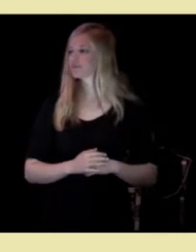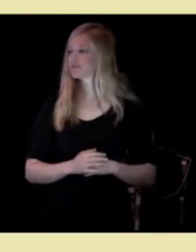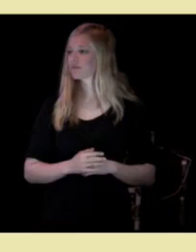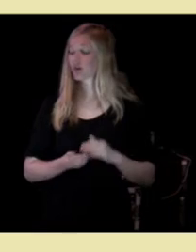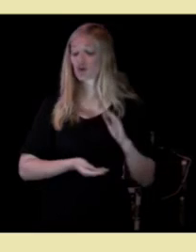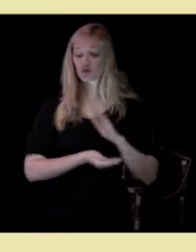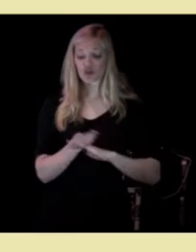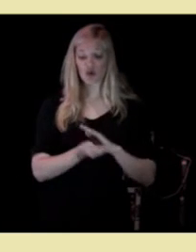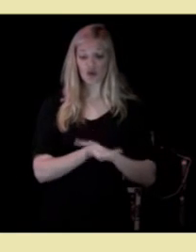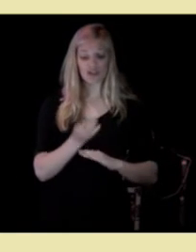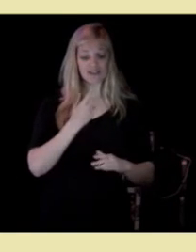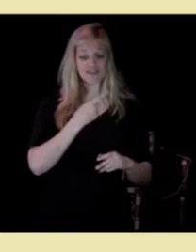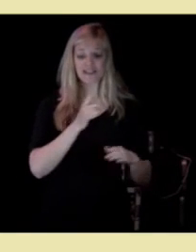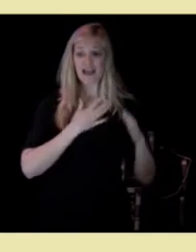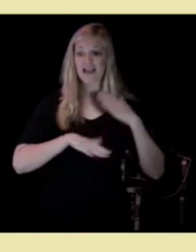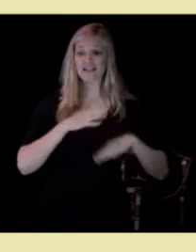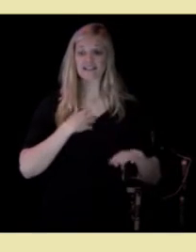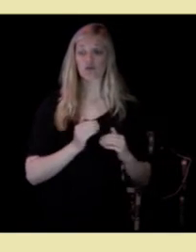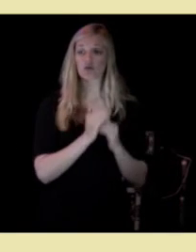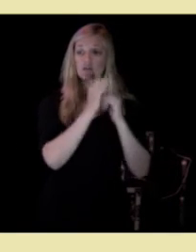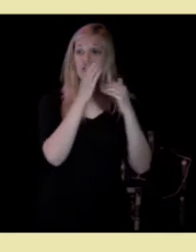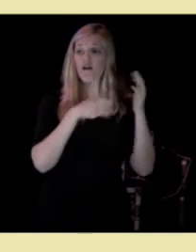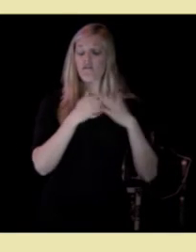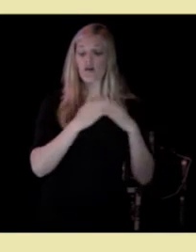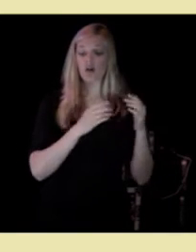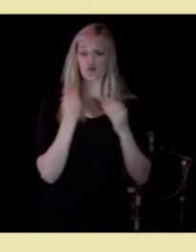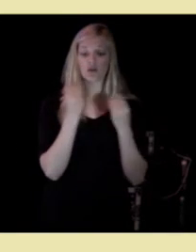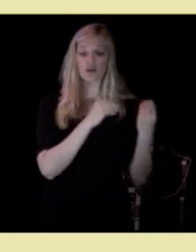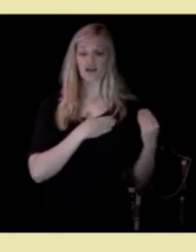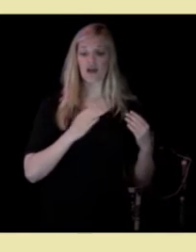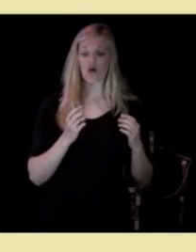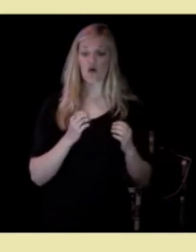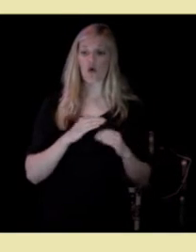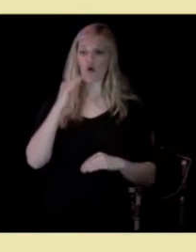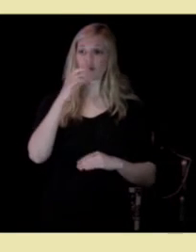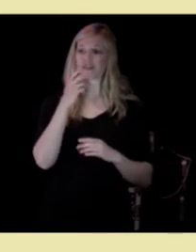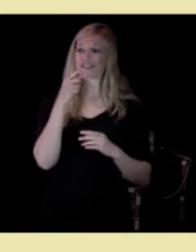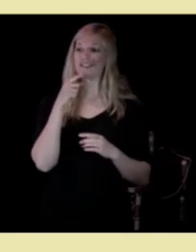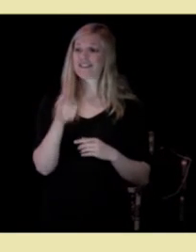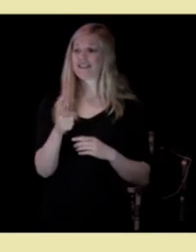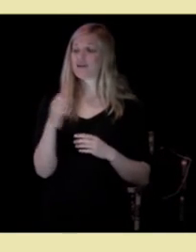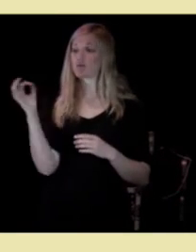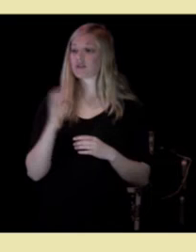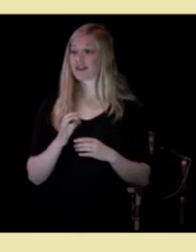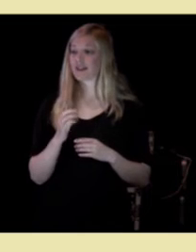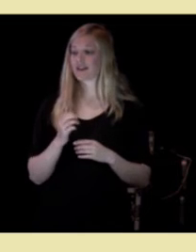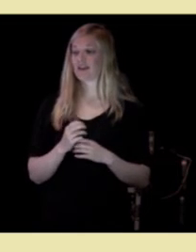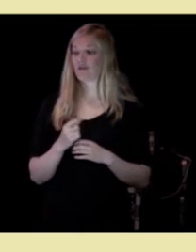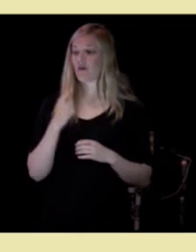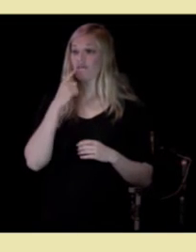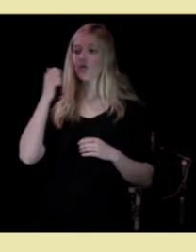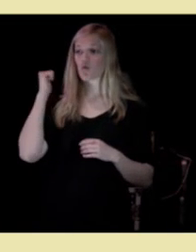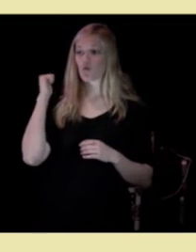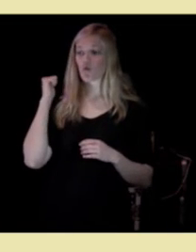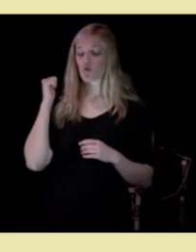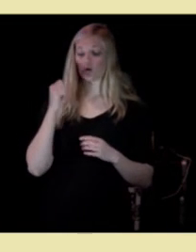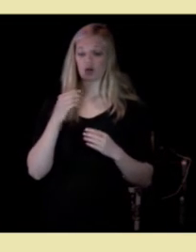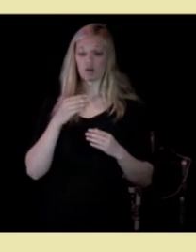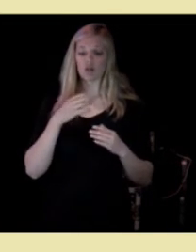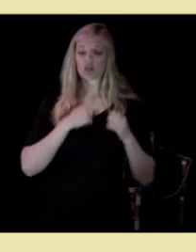Søknaden til helse- og sosialfagutdanningene har økt med nesten 10% fra i fjor. søknaden til